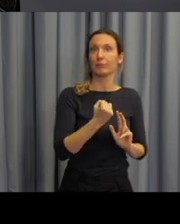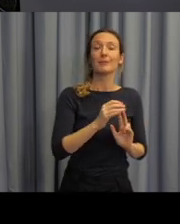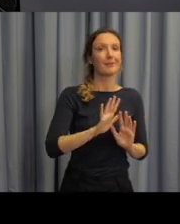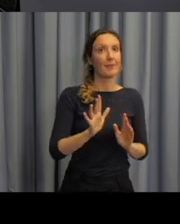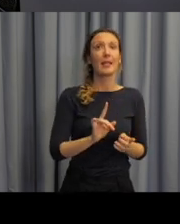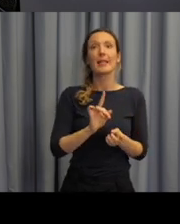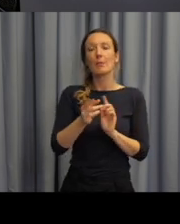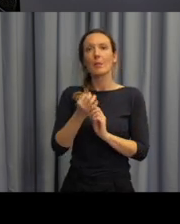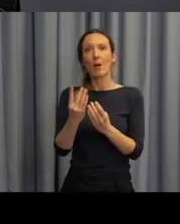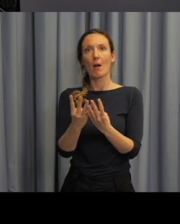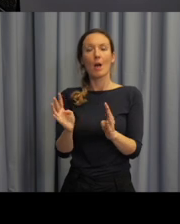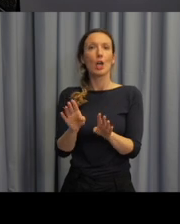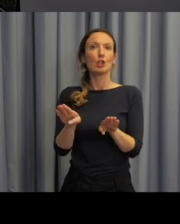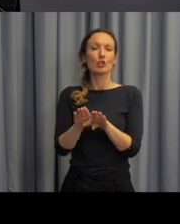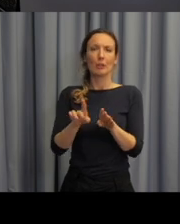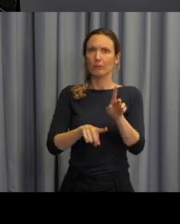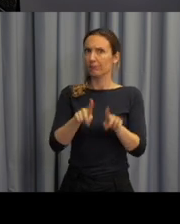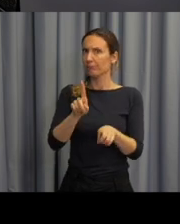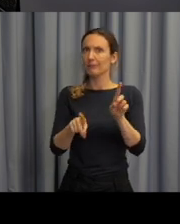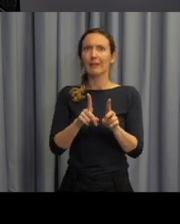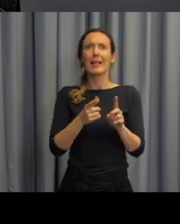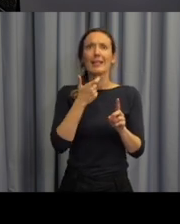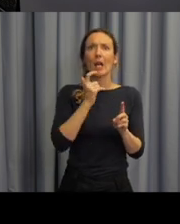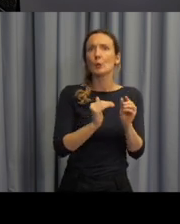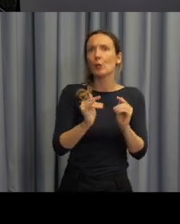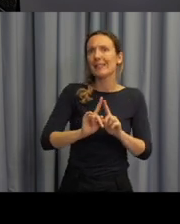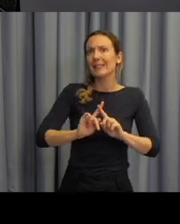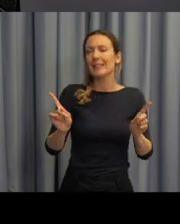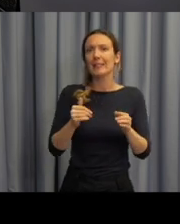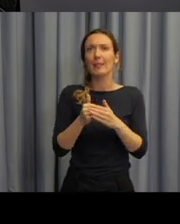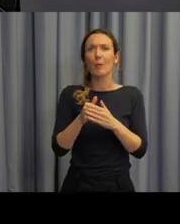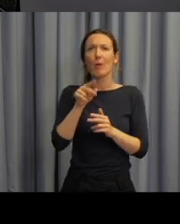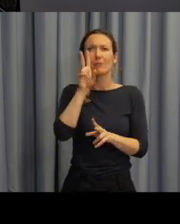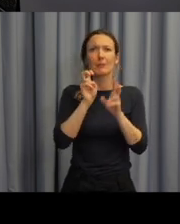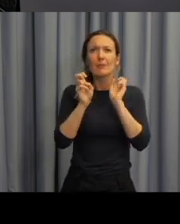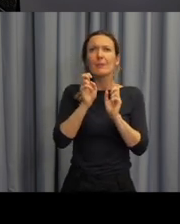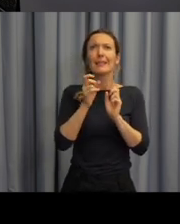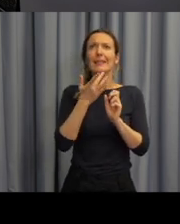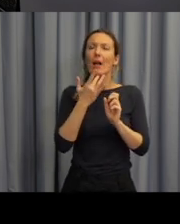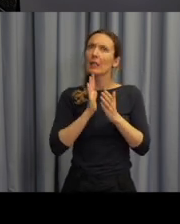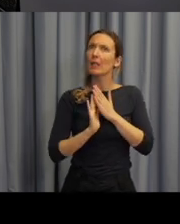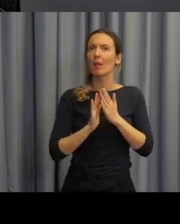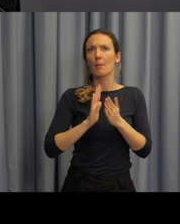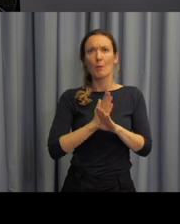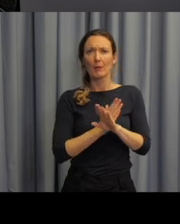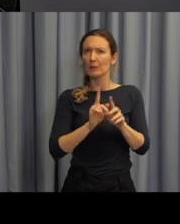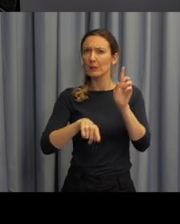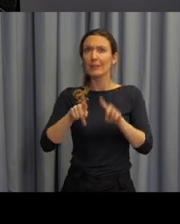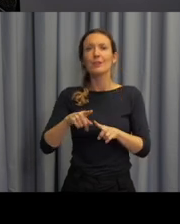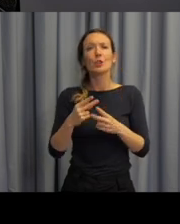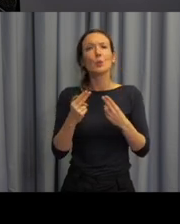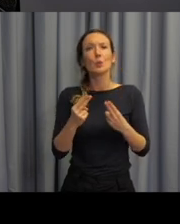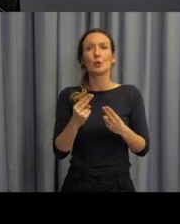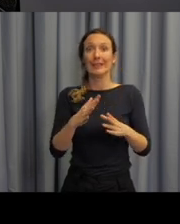žáky s odlišnými kognitivními předpoklady, vždycky je důležité, abychom si vytvořili takové prostředí, ve kterém všichni